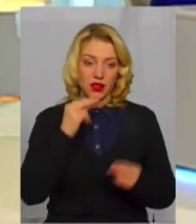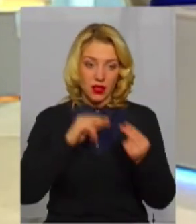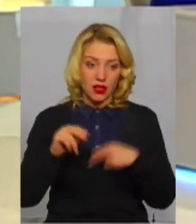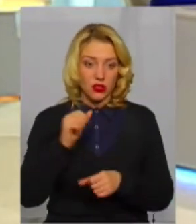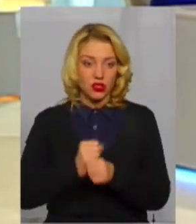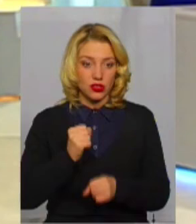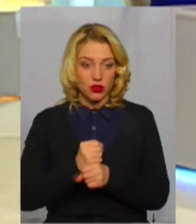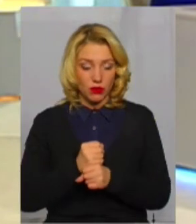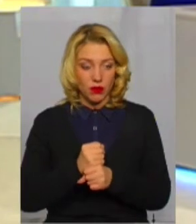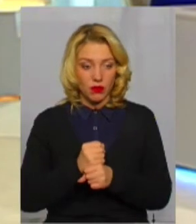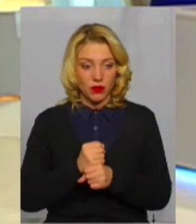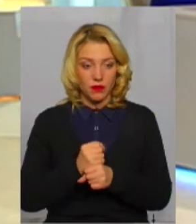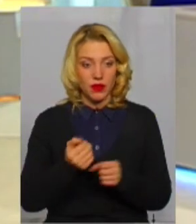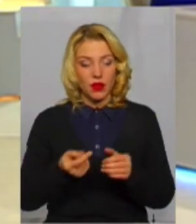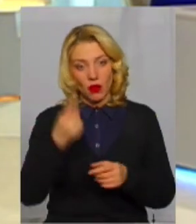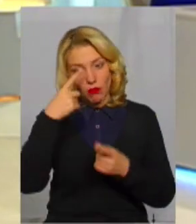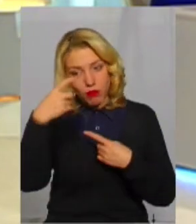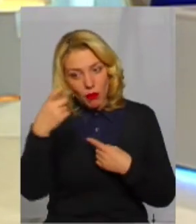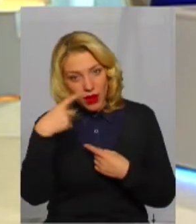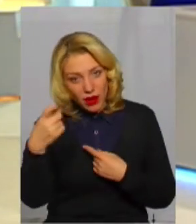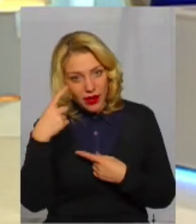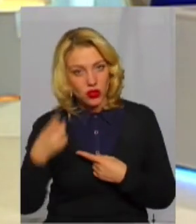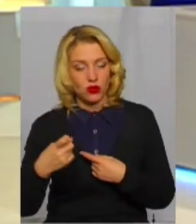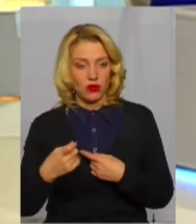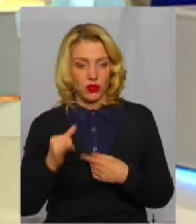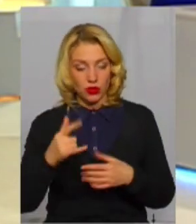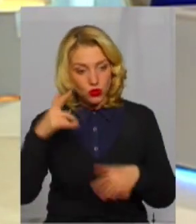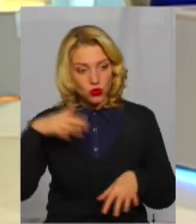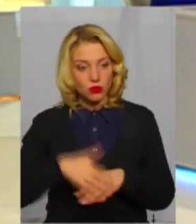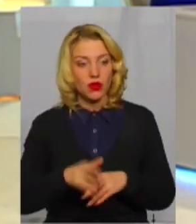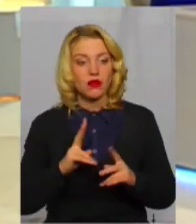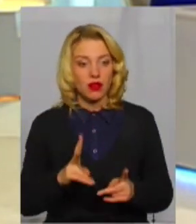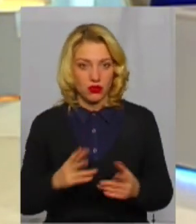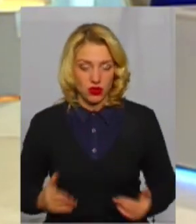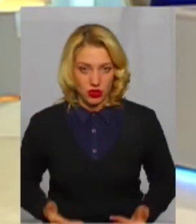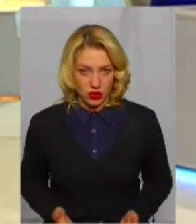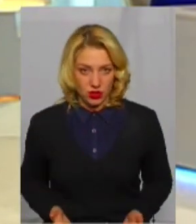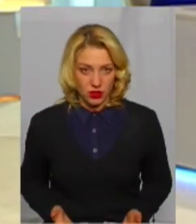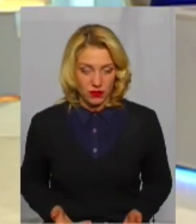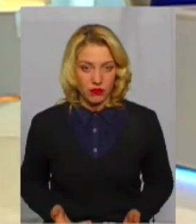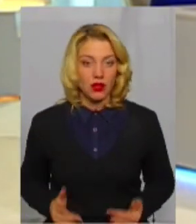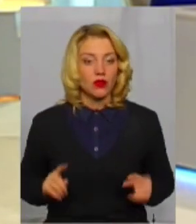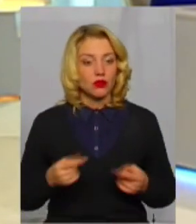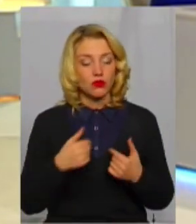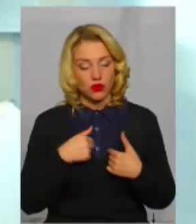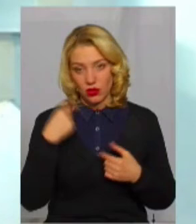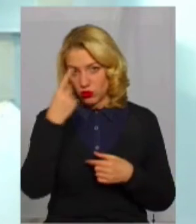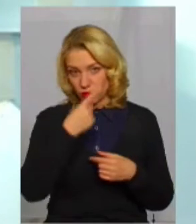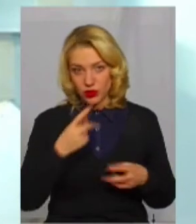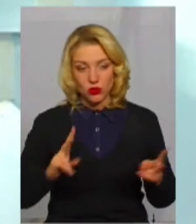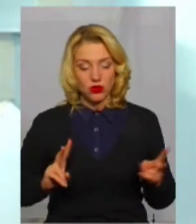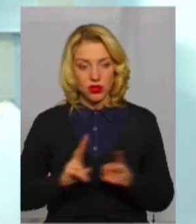попереджувально і зрозуміємо, як жити. Тому що я особисто